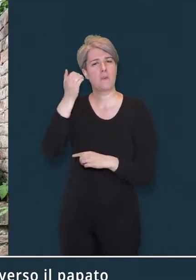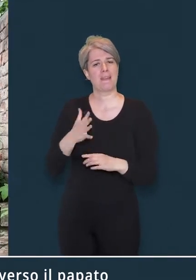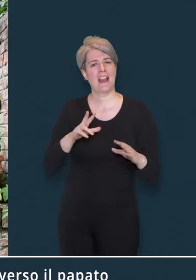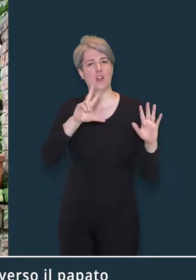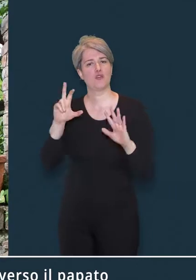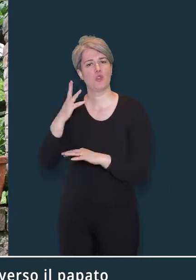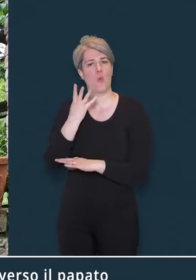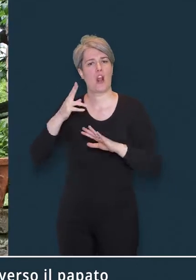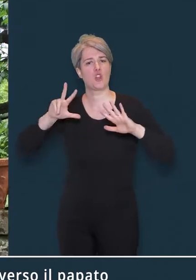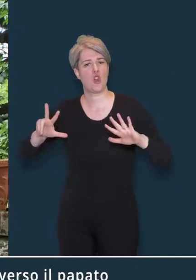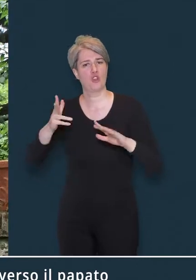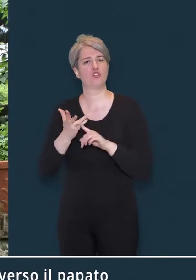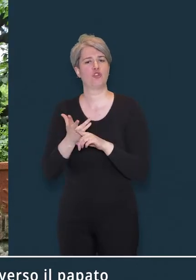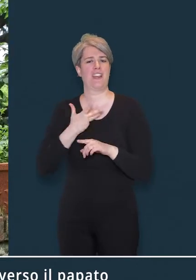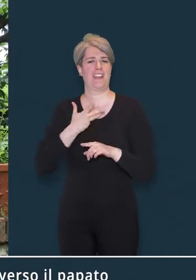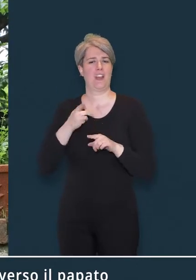del 48.